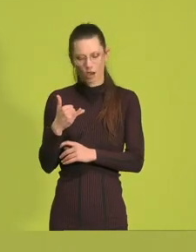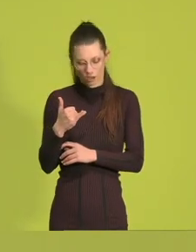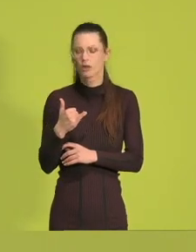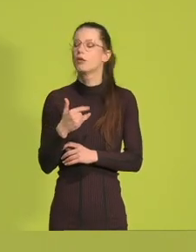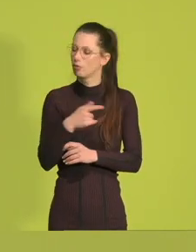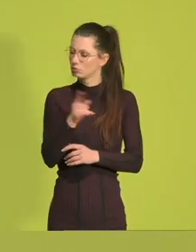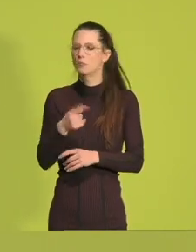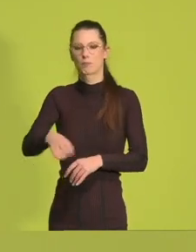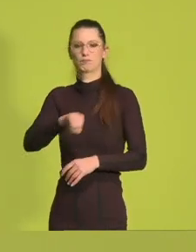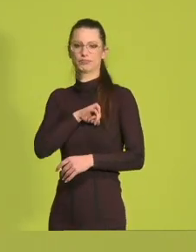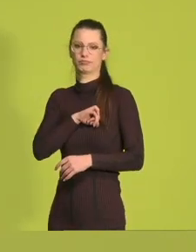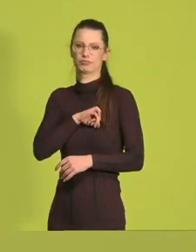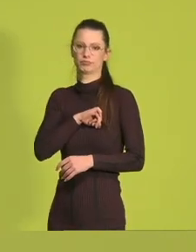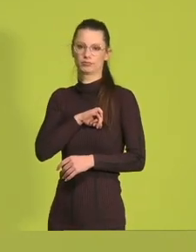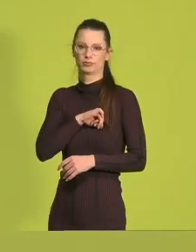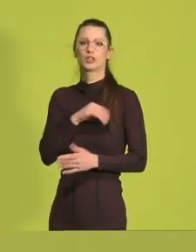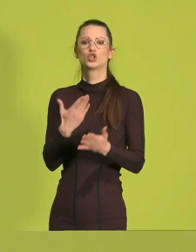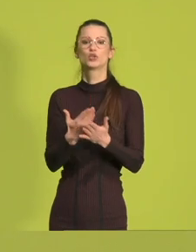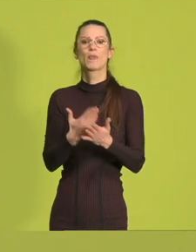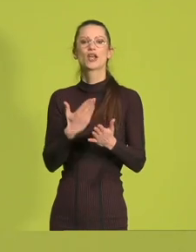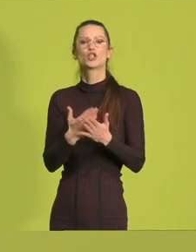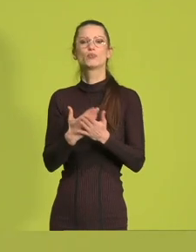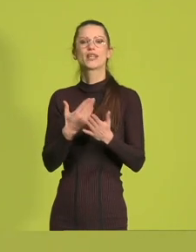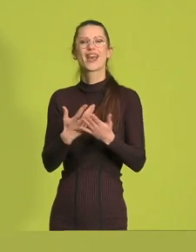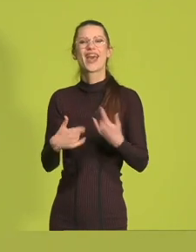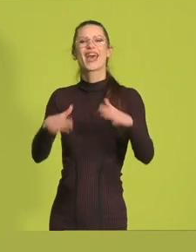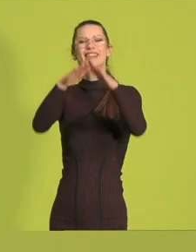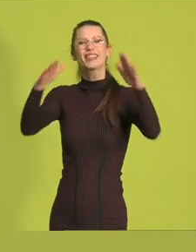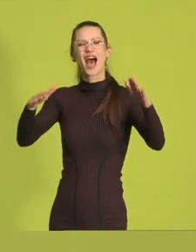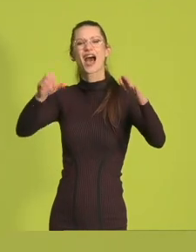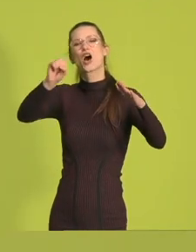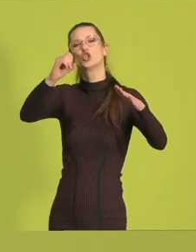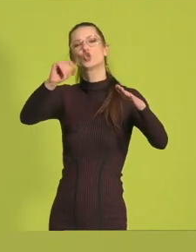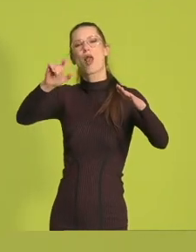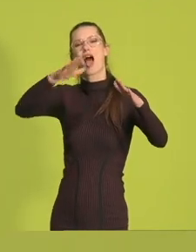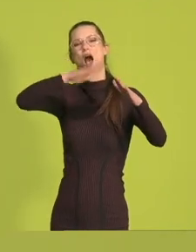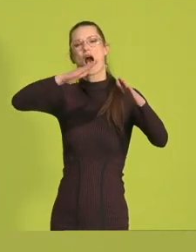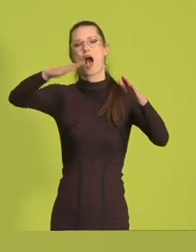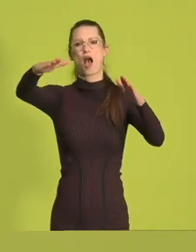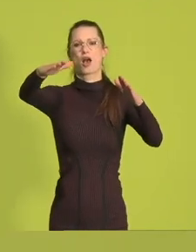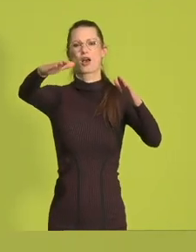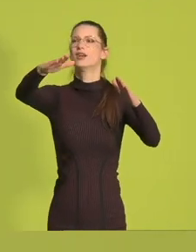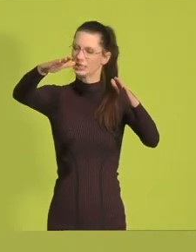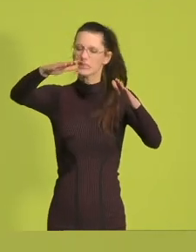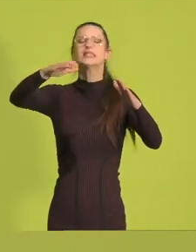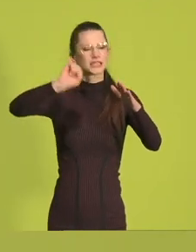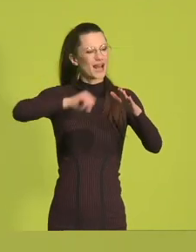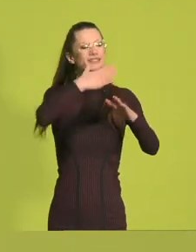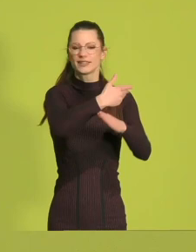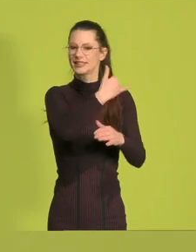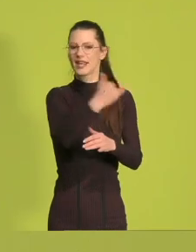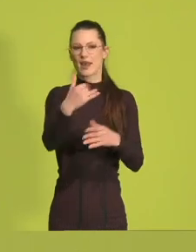hat. Zum Beispiel darüber, dass wir Solar auf jedes Dach bringen wollen, damit wir endlich unabhängig werden von diesen